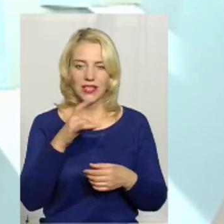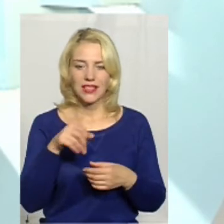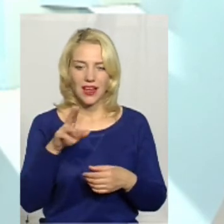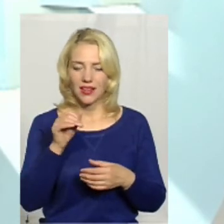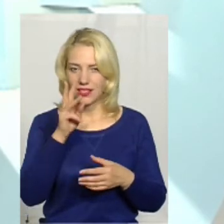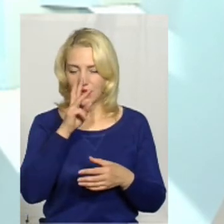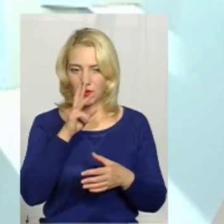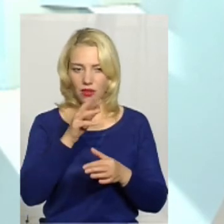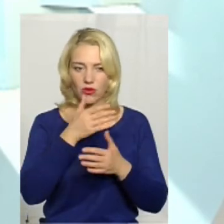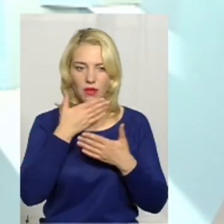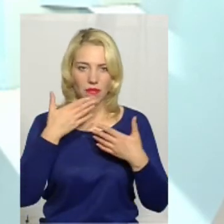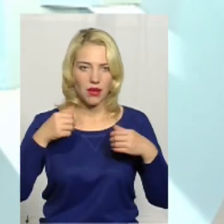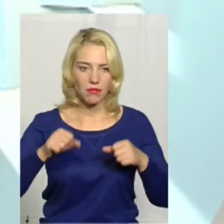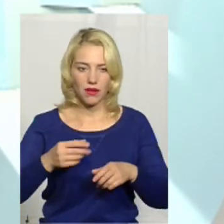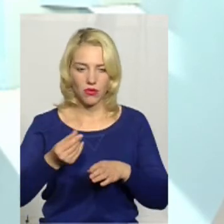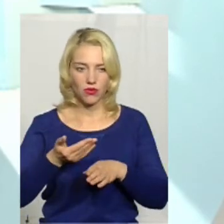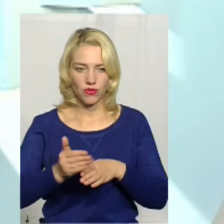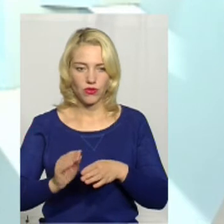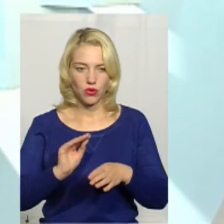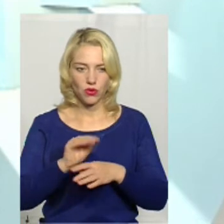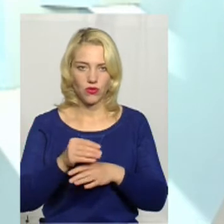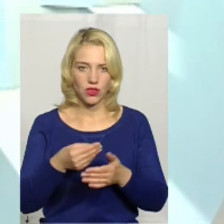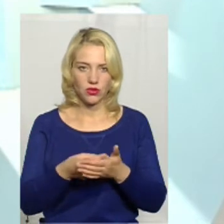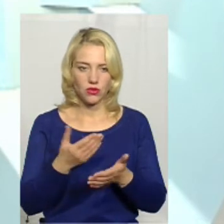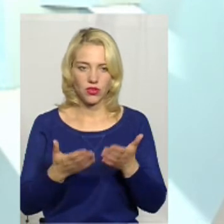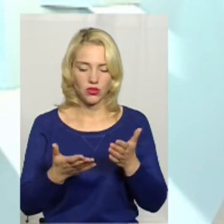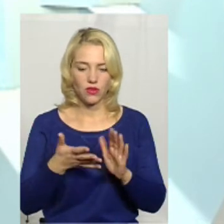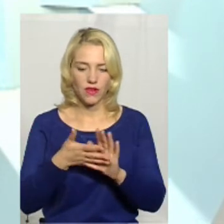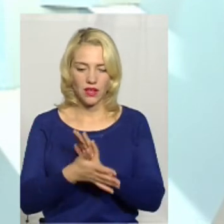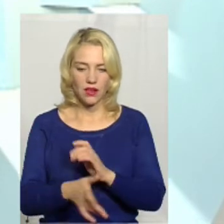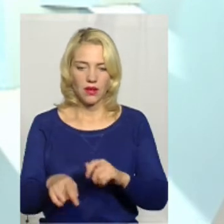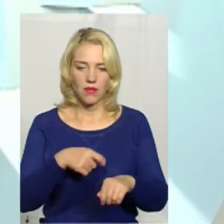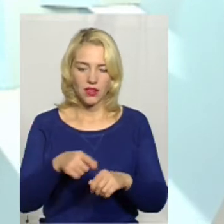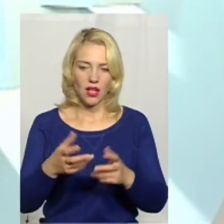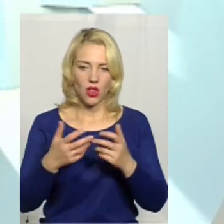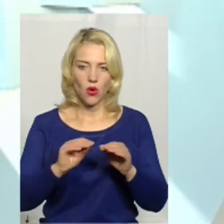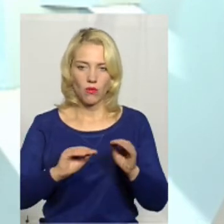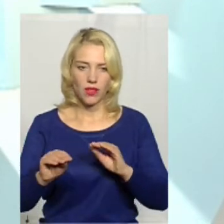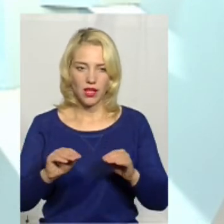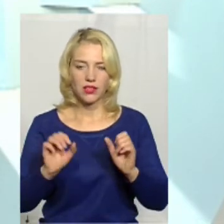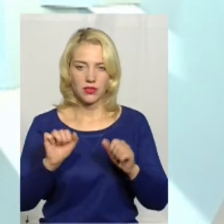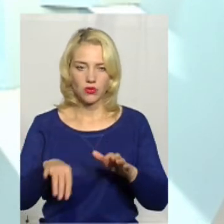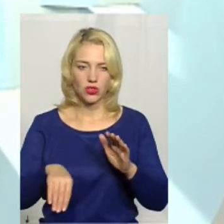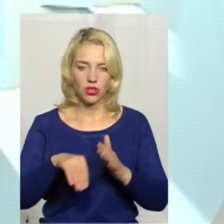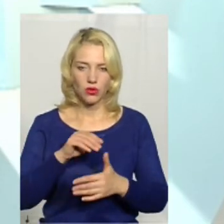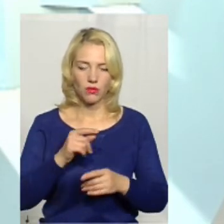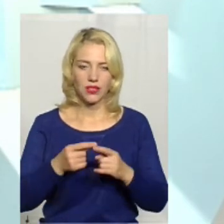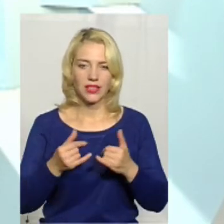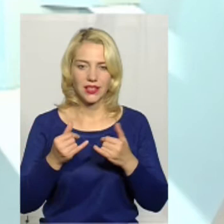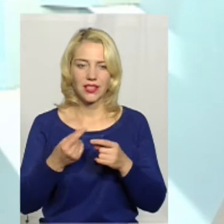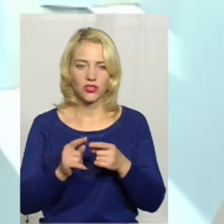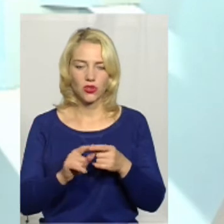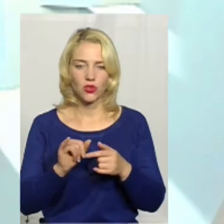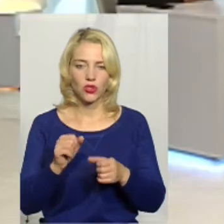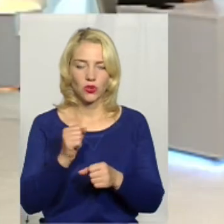зарплату не буде мати право дофінансовувати. Якщо витратні матеріали, обладнання, техніку зможе закупити. Для цього і